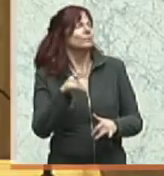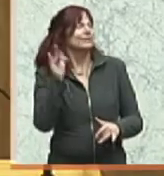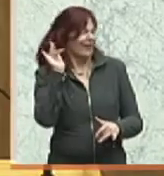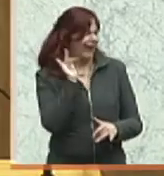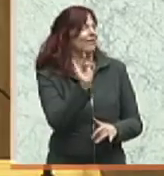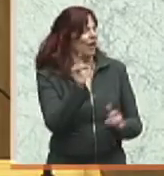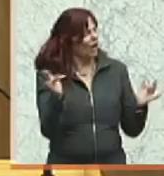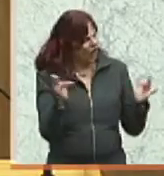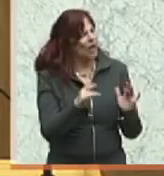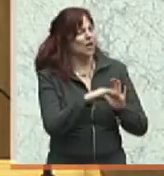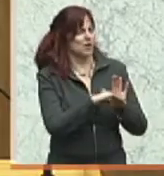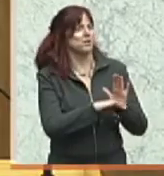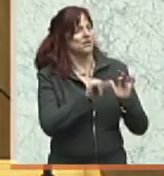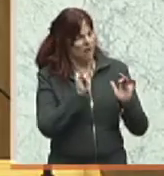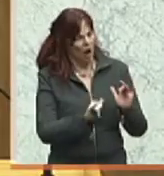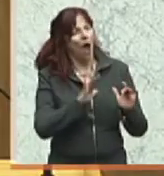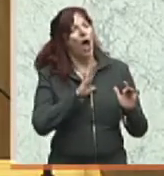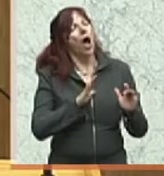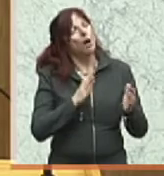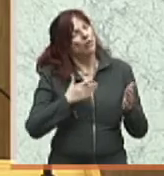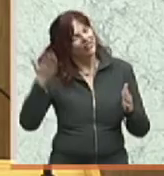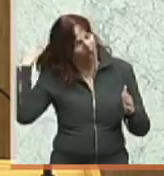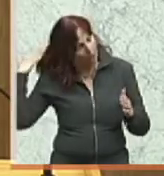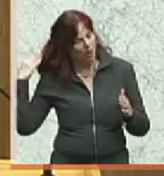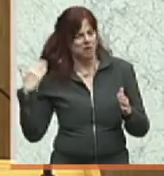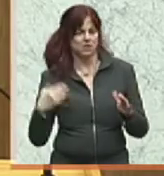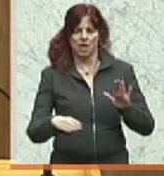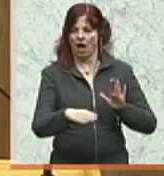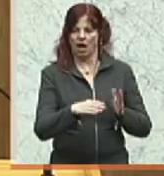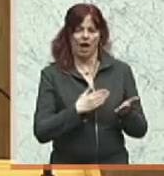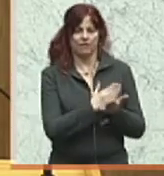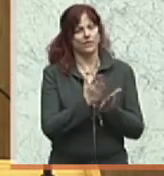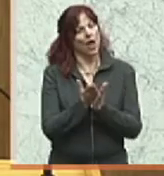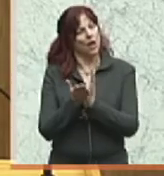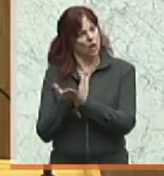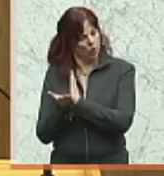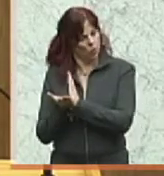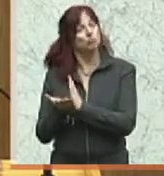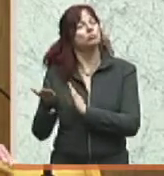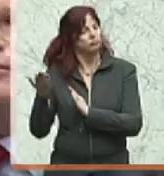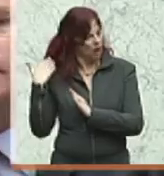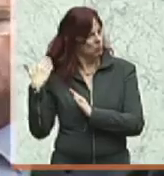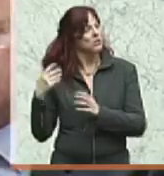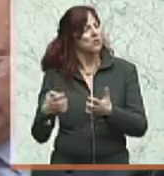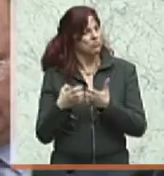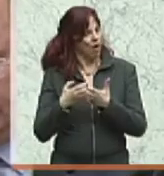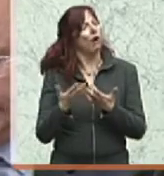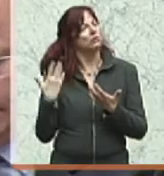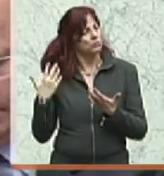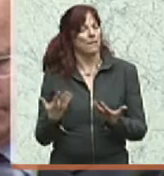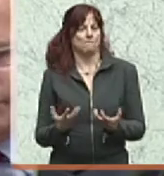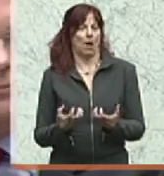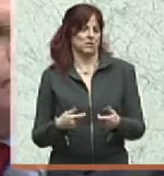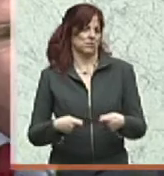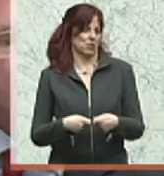grundsätzliche Einteilung, die damals getroffen worden ist, war eine praktikable. Denn wichtig, und